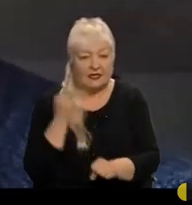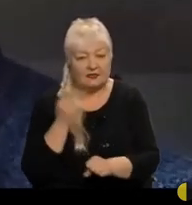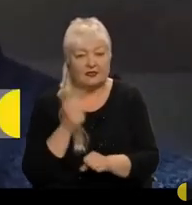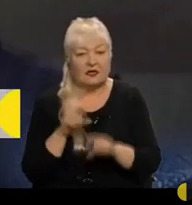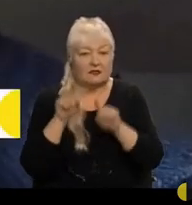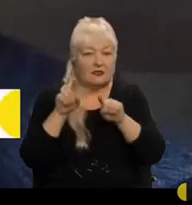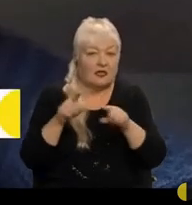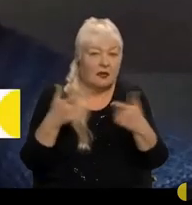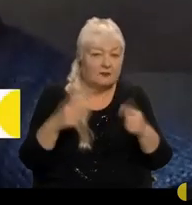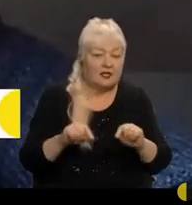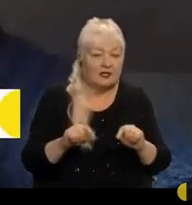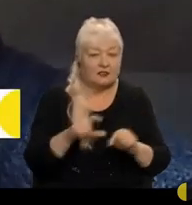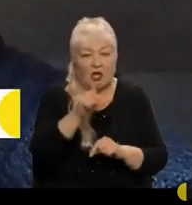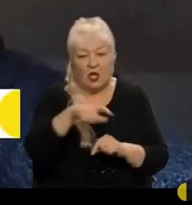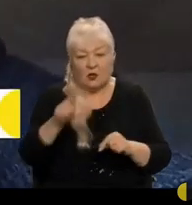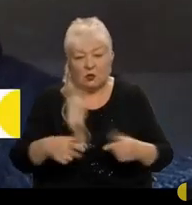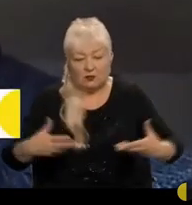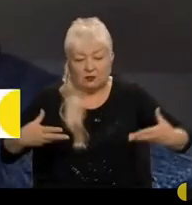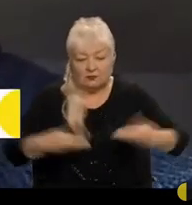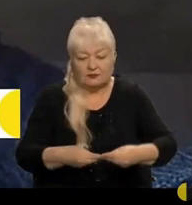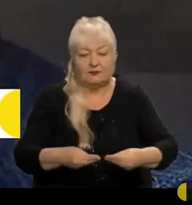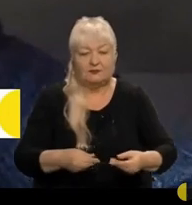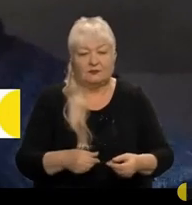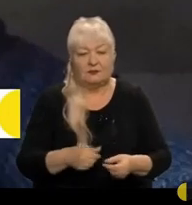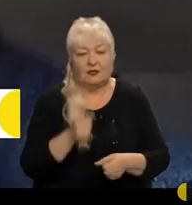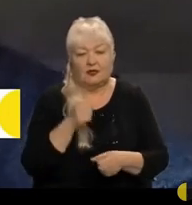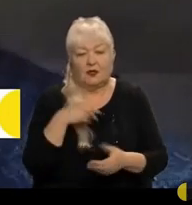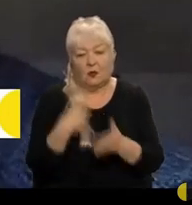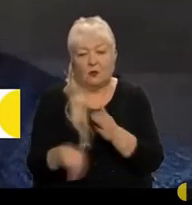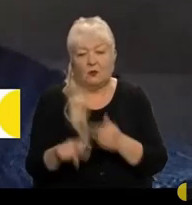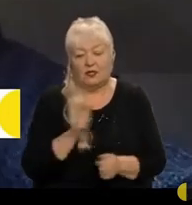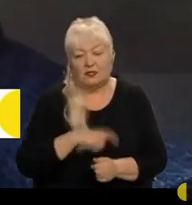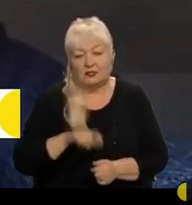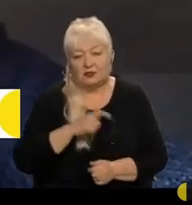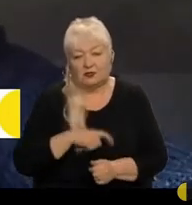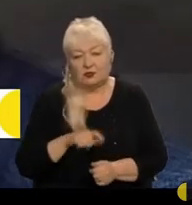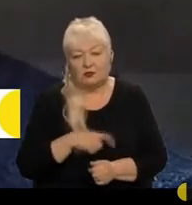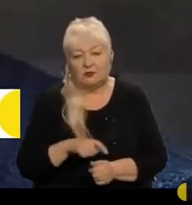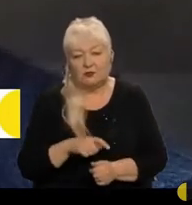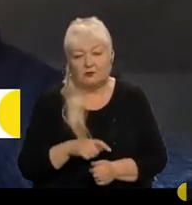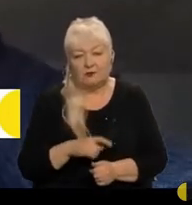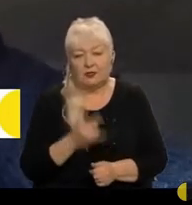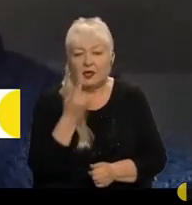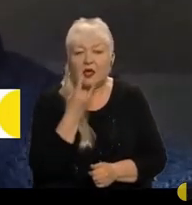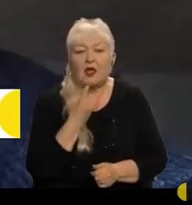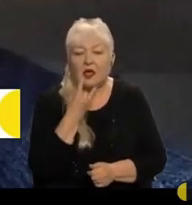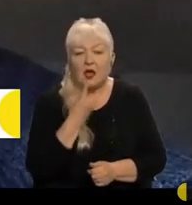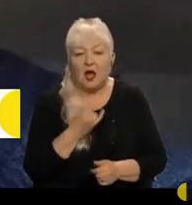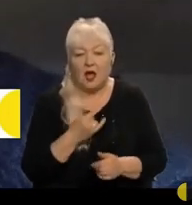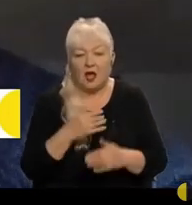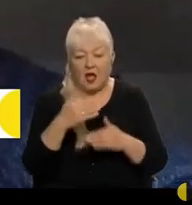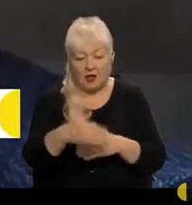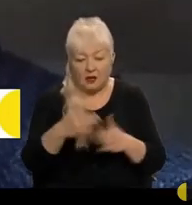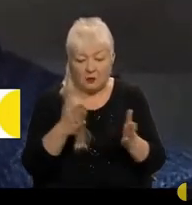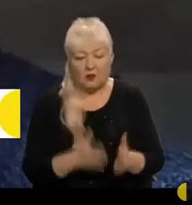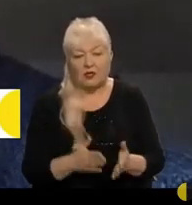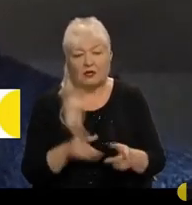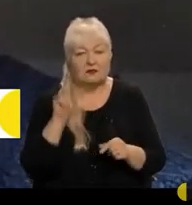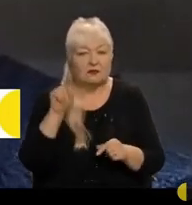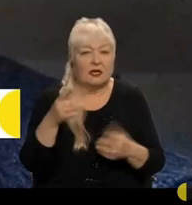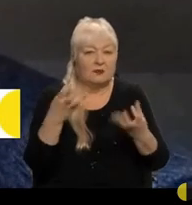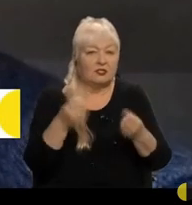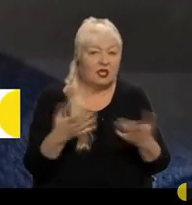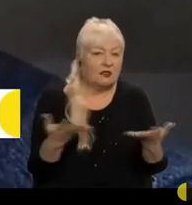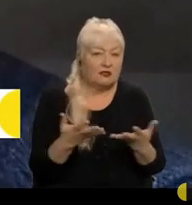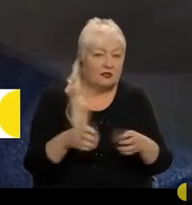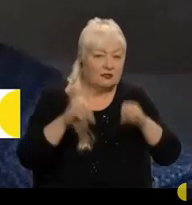скинулися, там закупили собі акумулятори, там іще вихід якийсь інший